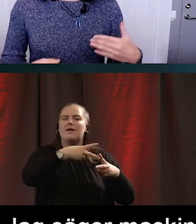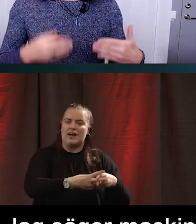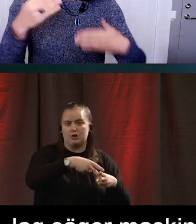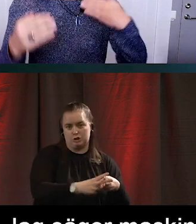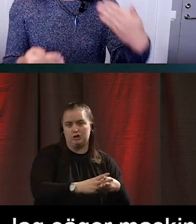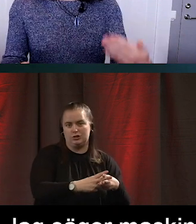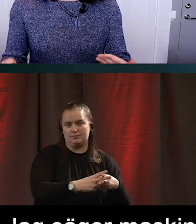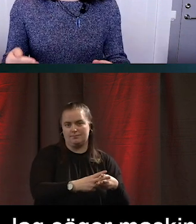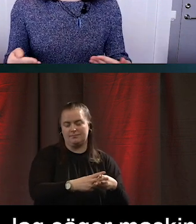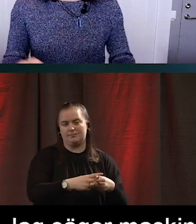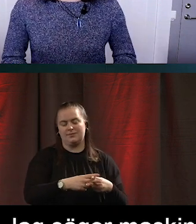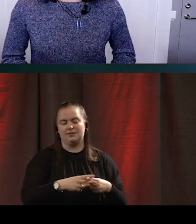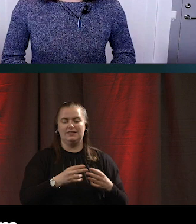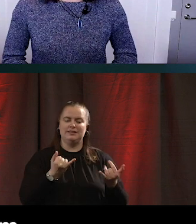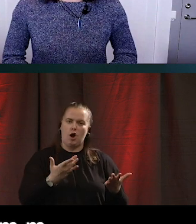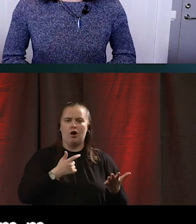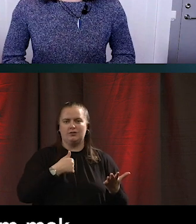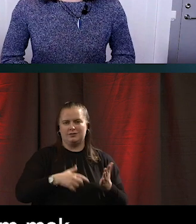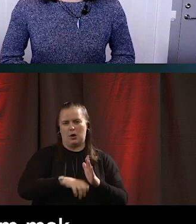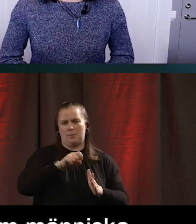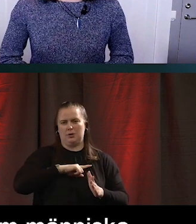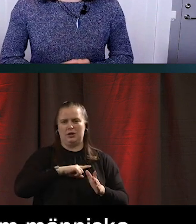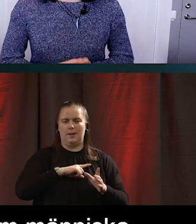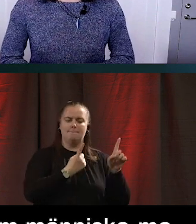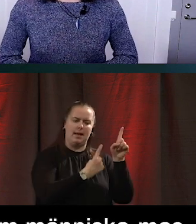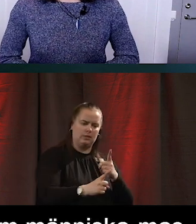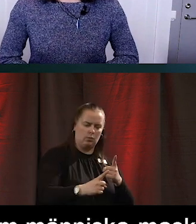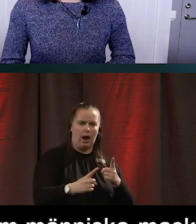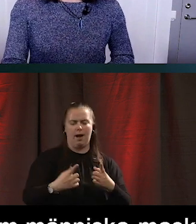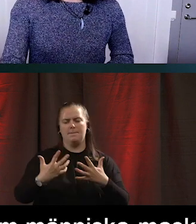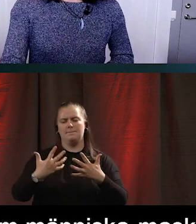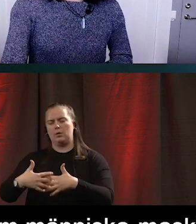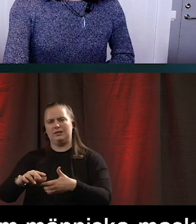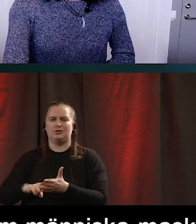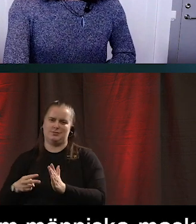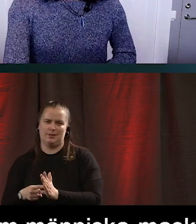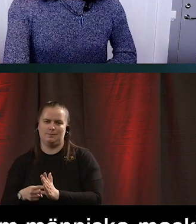För vi pratar mycket om människa, maskinsystem i human factors, ergonomisfären.